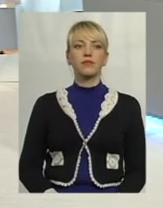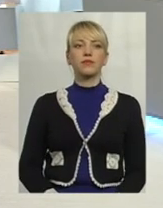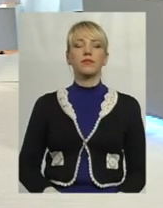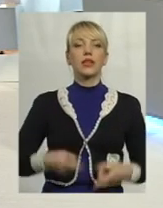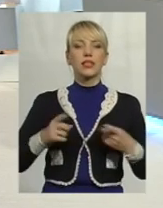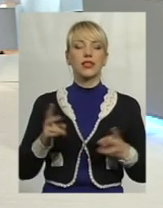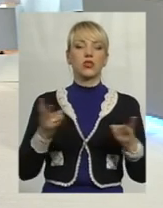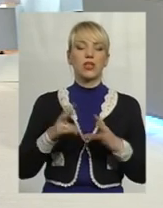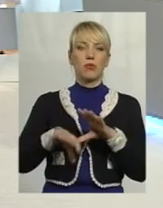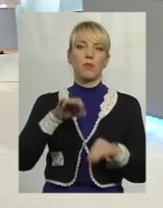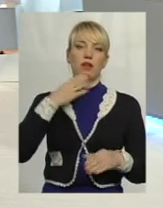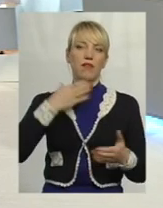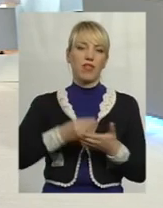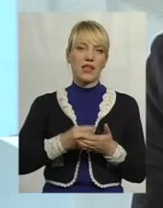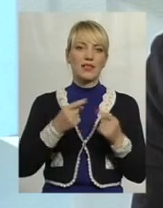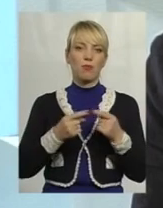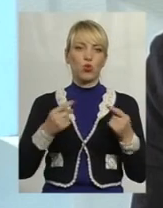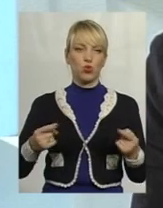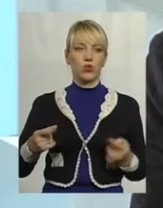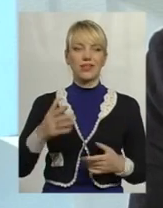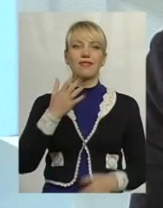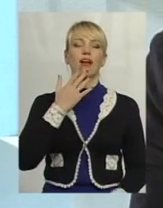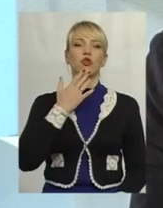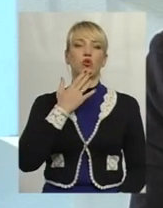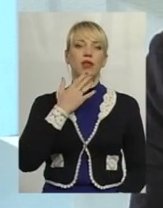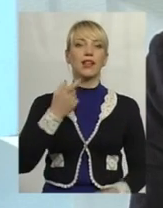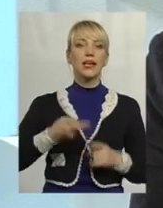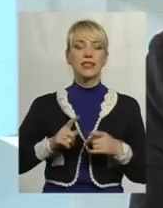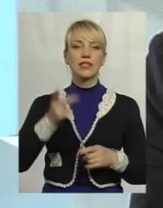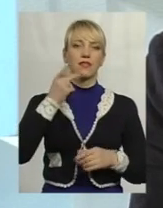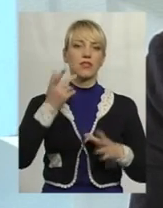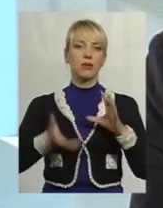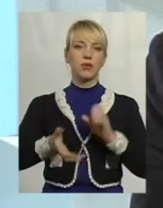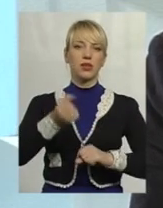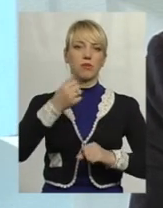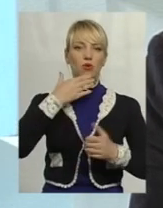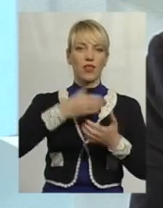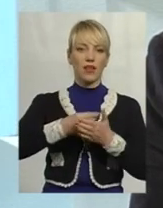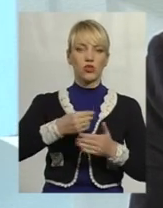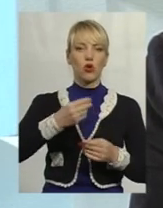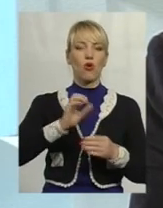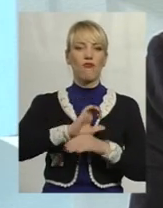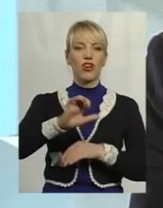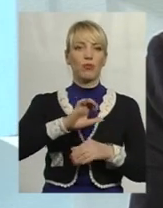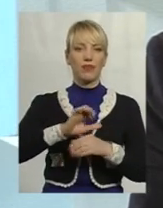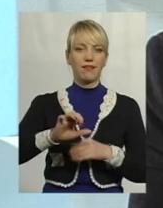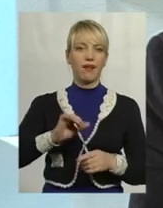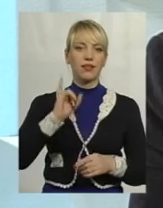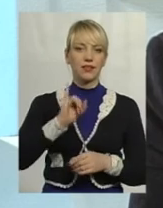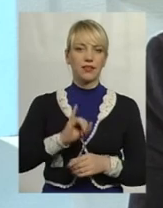обирати завжди власний продукт, національний. Це завжди підтримує власного виробника і власну